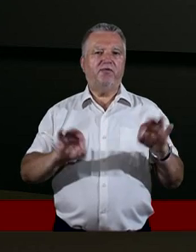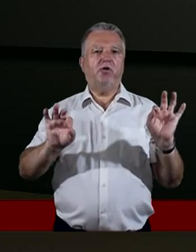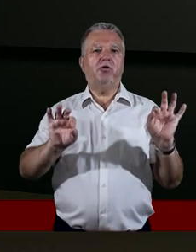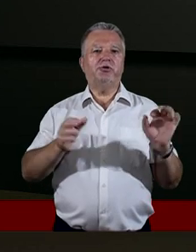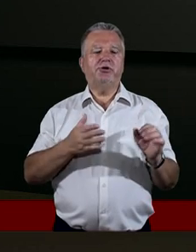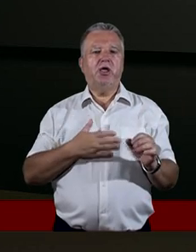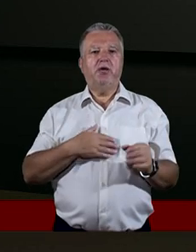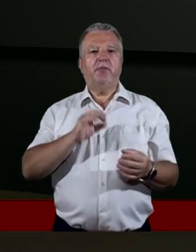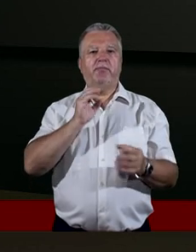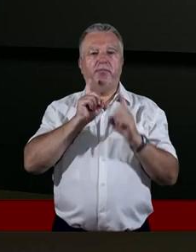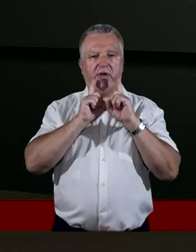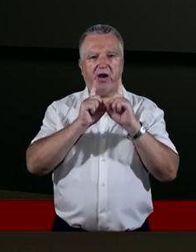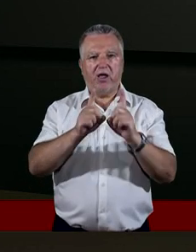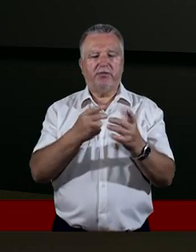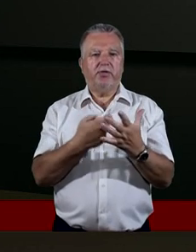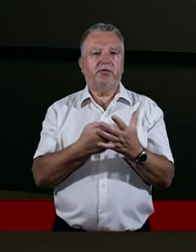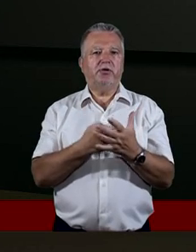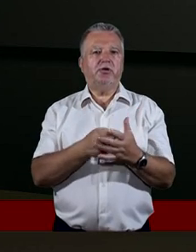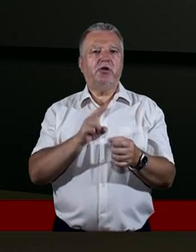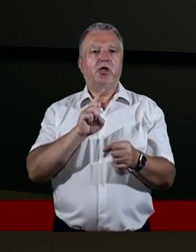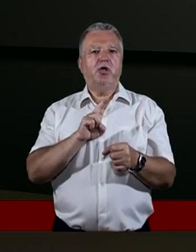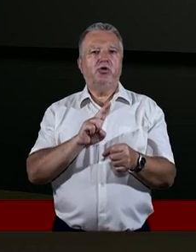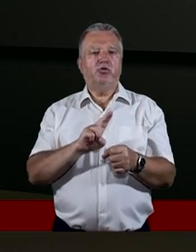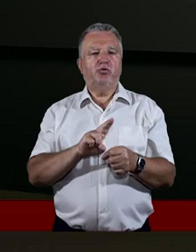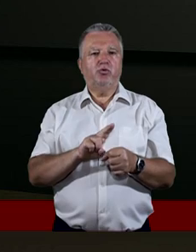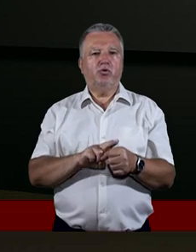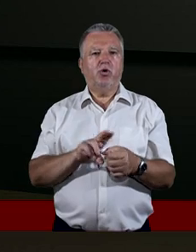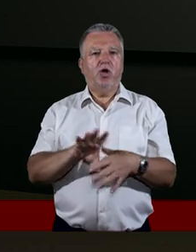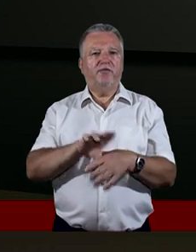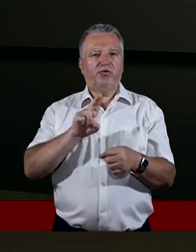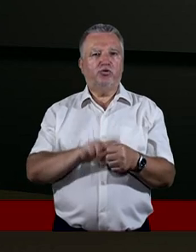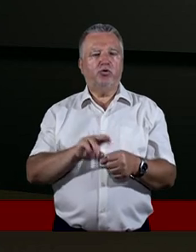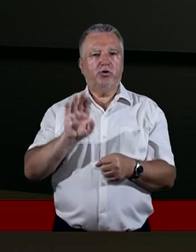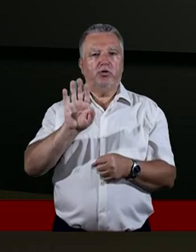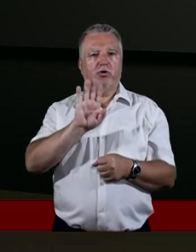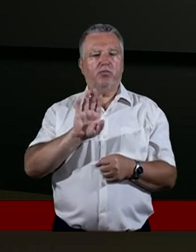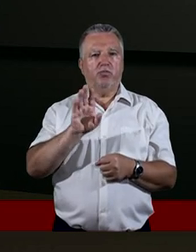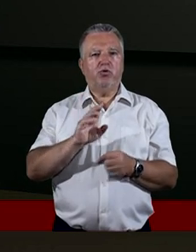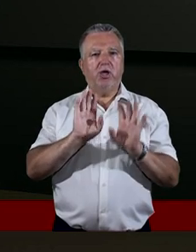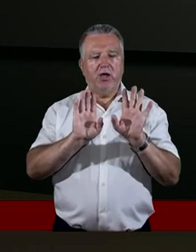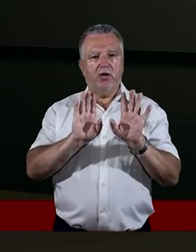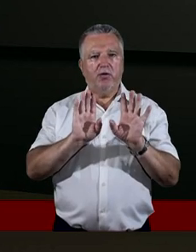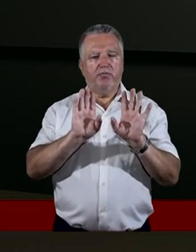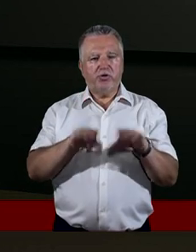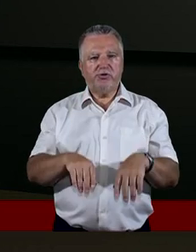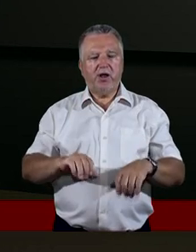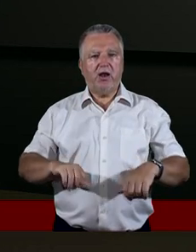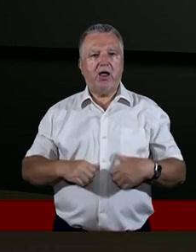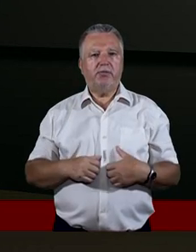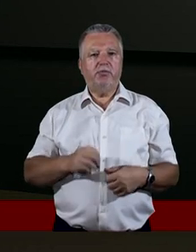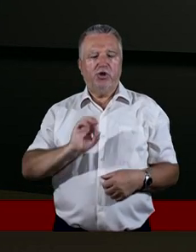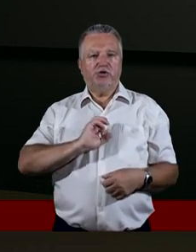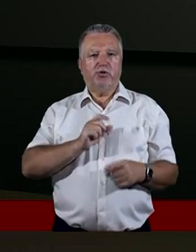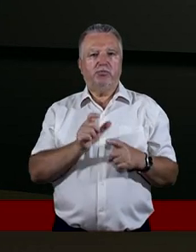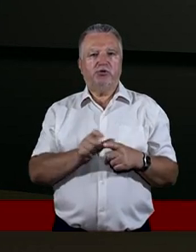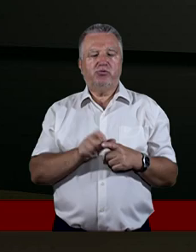Zwróćcie uwagę, mamy pewne prawdy ewangeliczne, które Pan Bóg daje mi prawo ubrać w moje słowa, w mój sposób przekazania